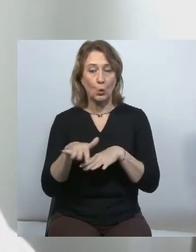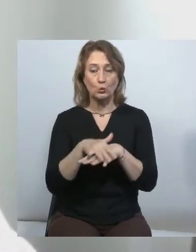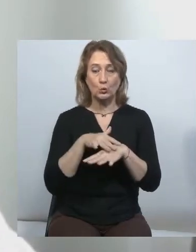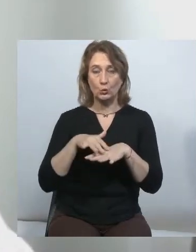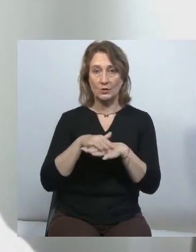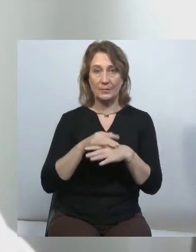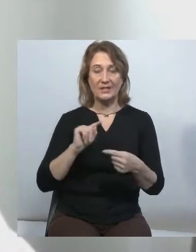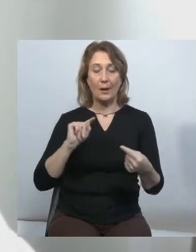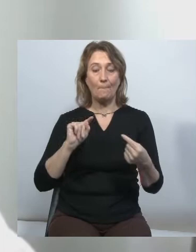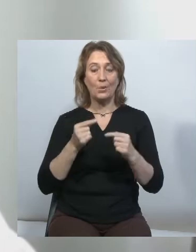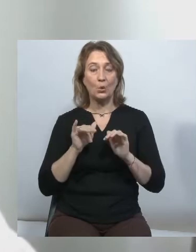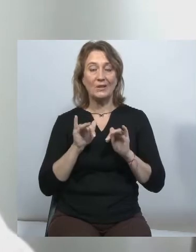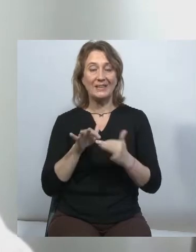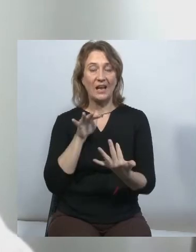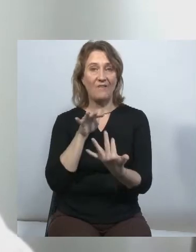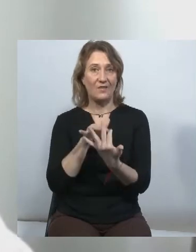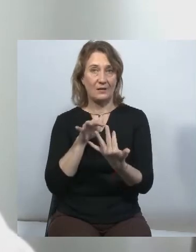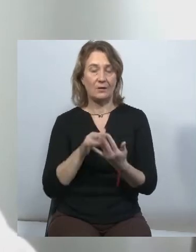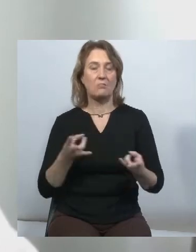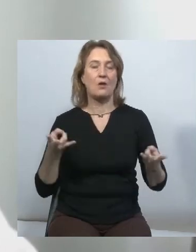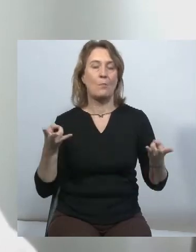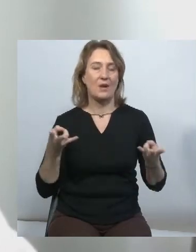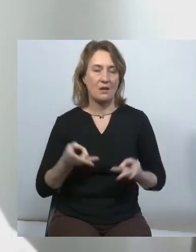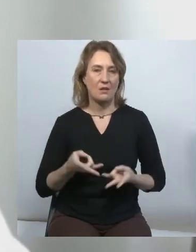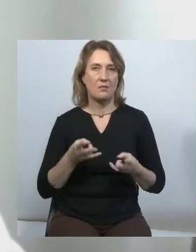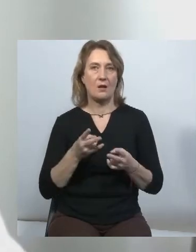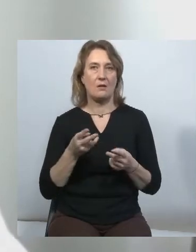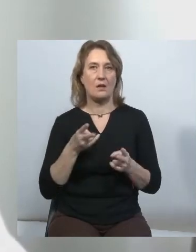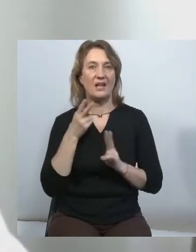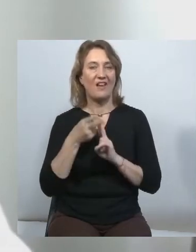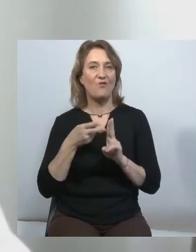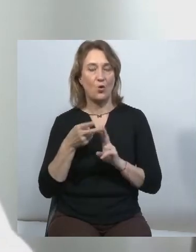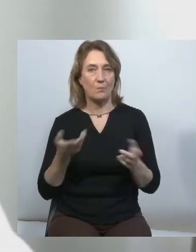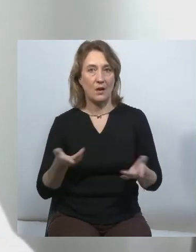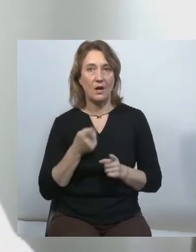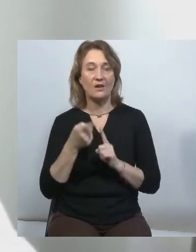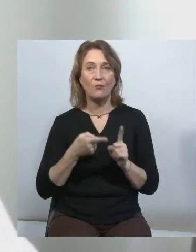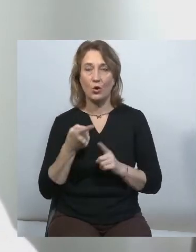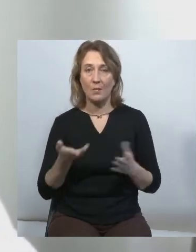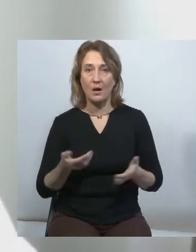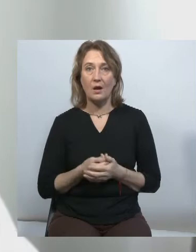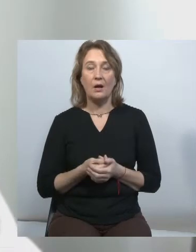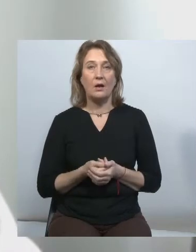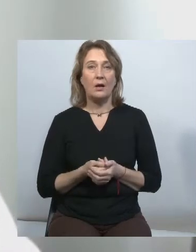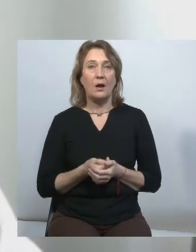протидії цій віні, необхідна ця реформа. І, безперечно, ця протидія, яку ми з вами